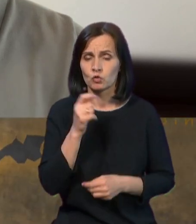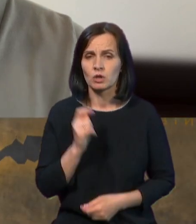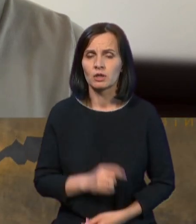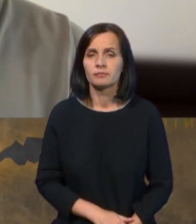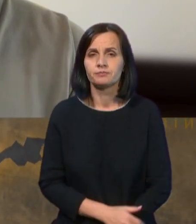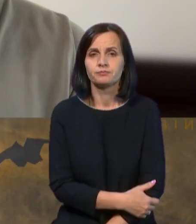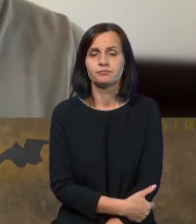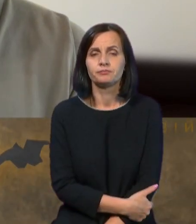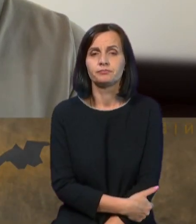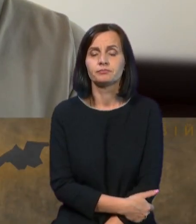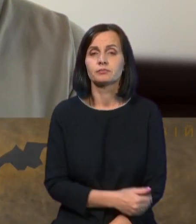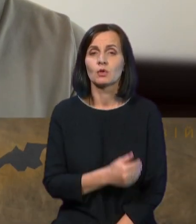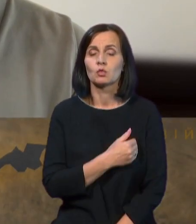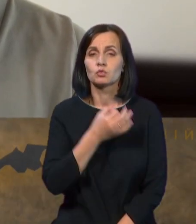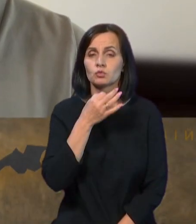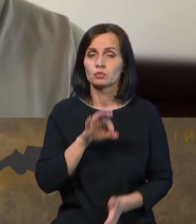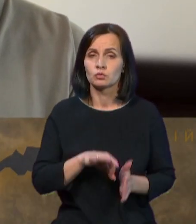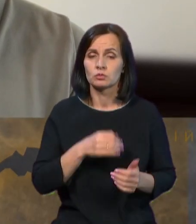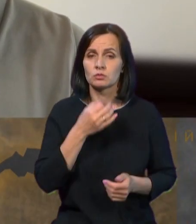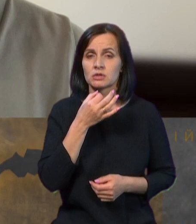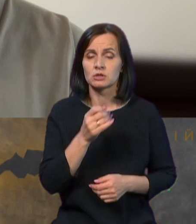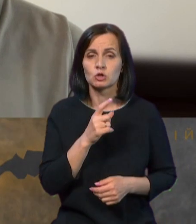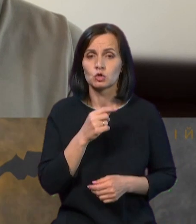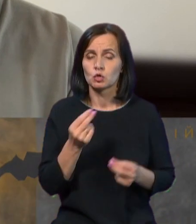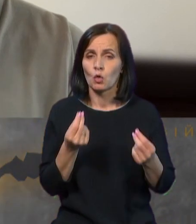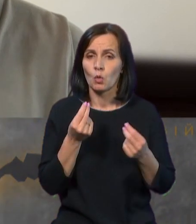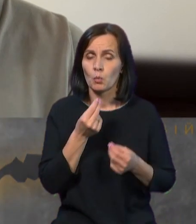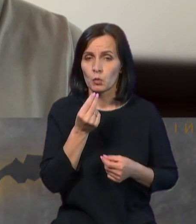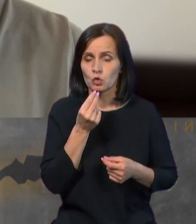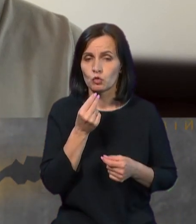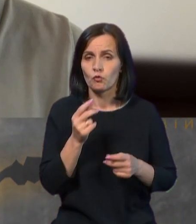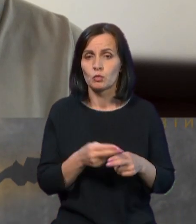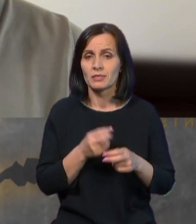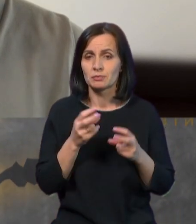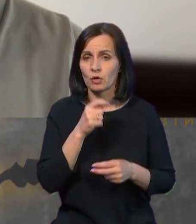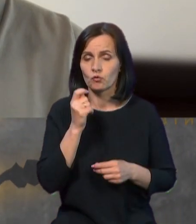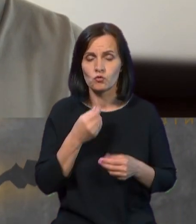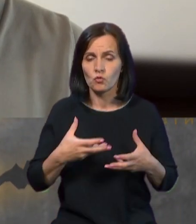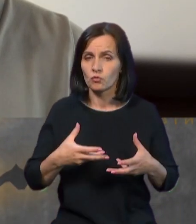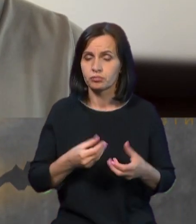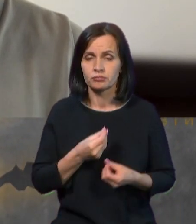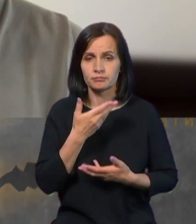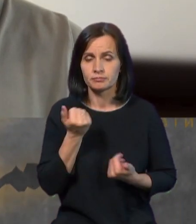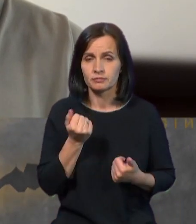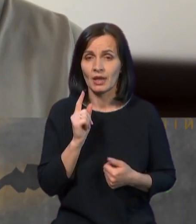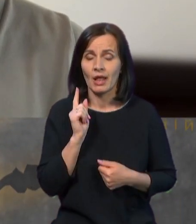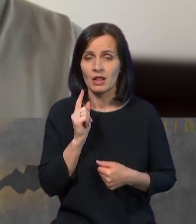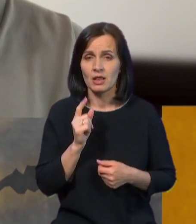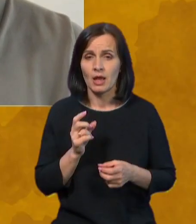Хочу зразу сказати, що на продовольчу безпеку в Україні це ніяк не вплине. Але ж постраждали люди.